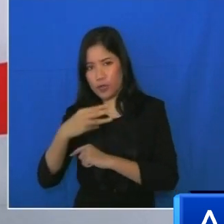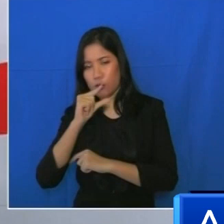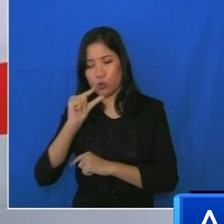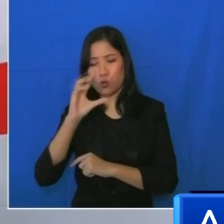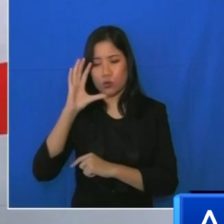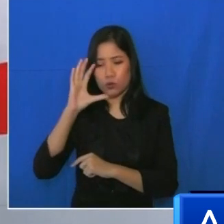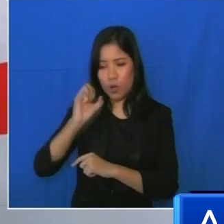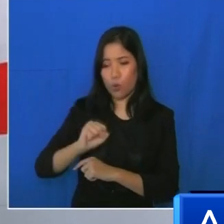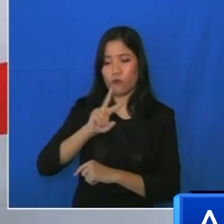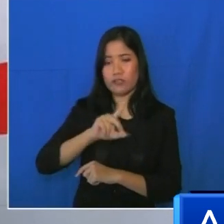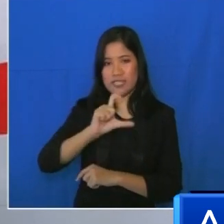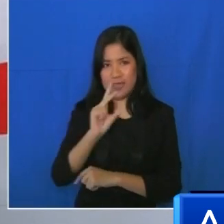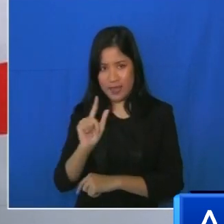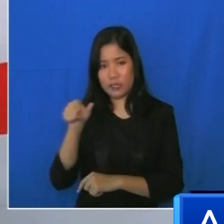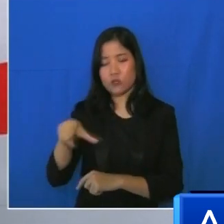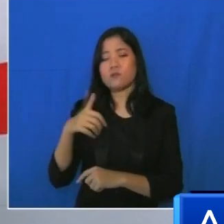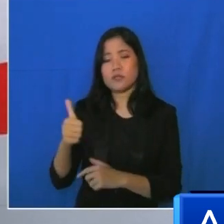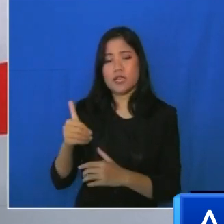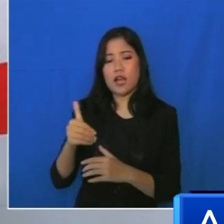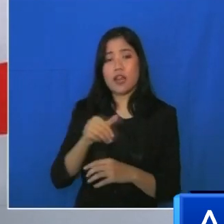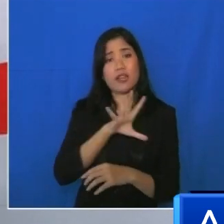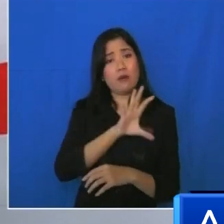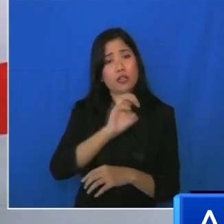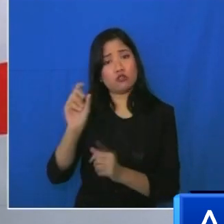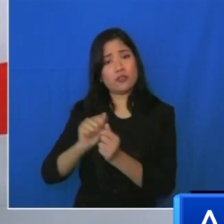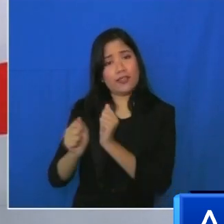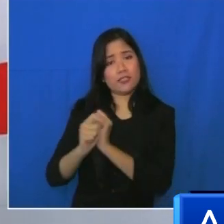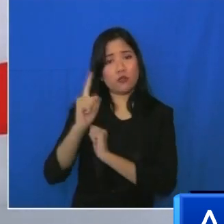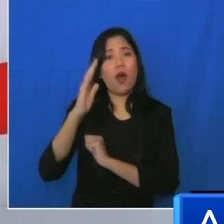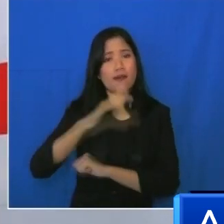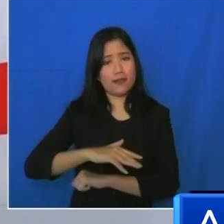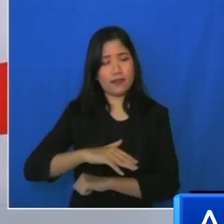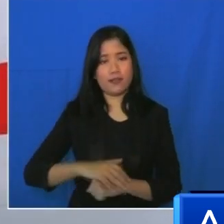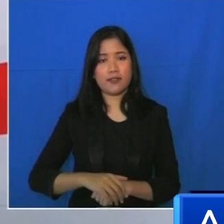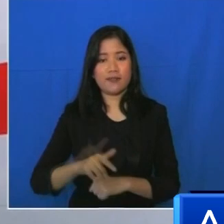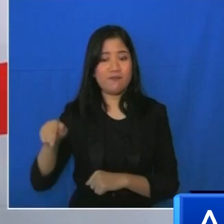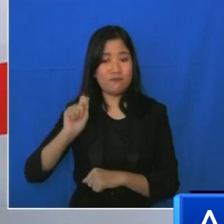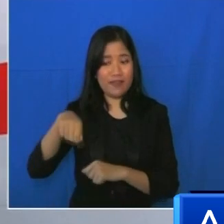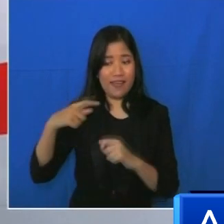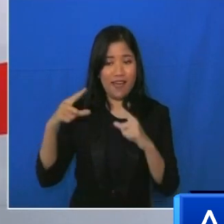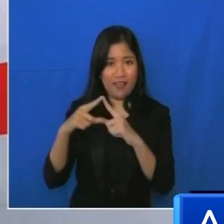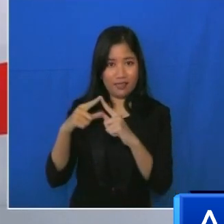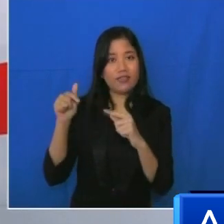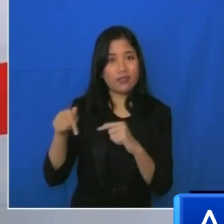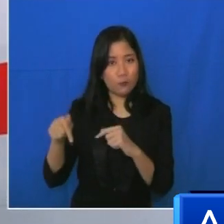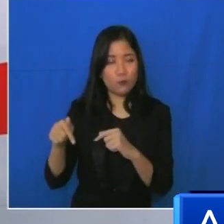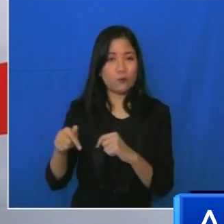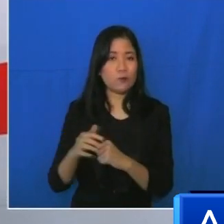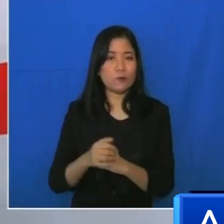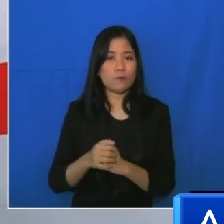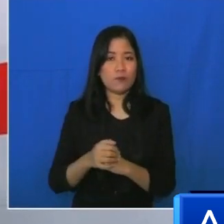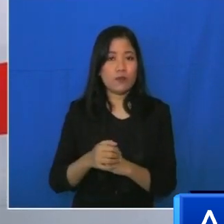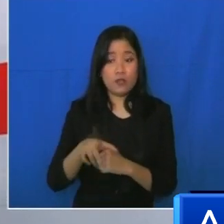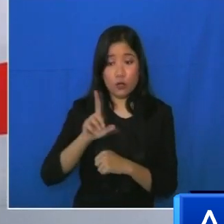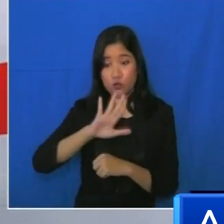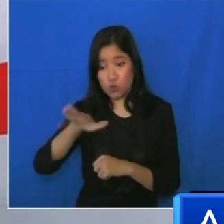kapasitasnya mencapai 500 tes per hari. Maka dengan alat ini, kalau sudah